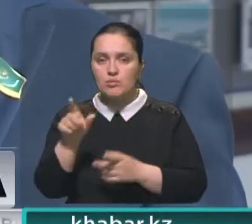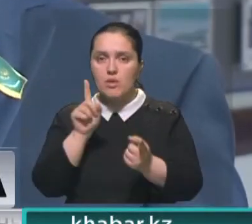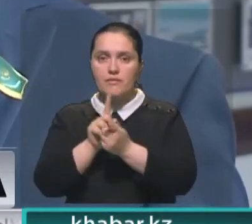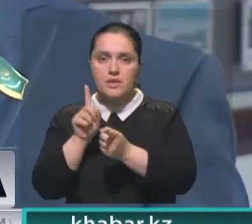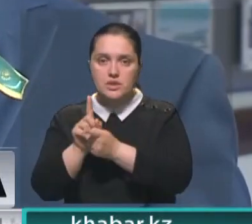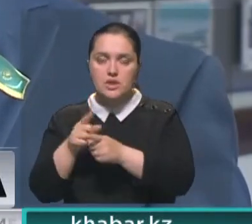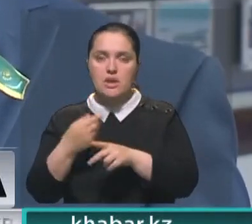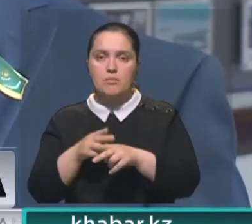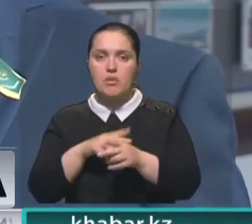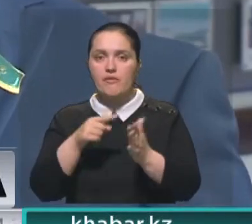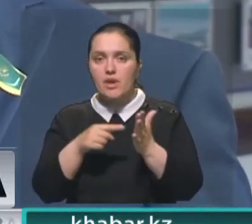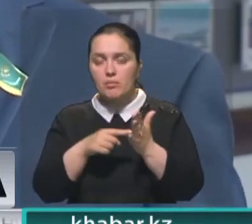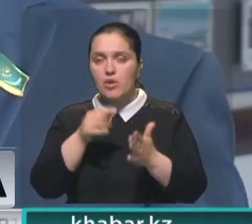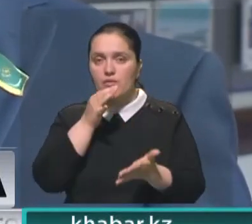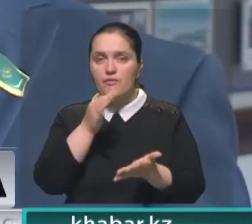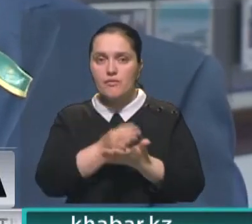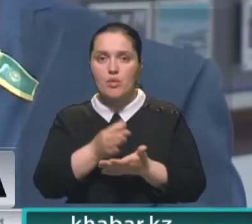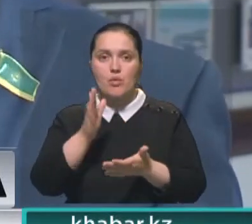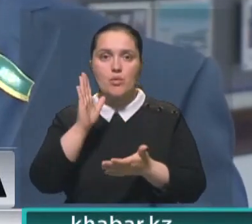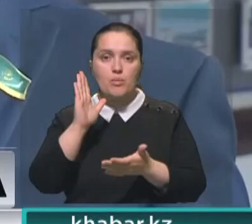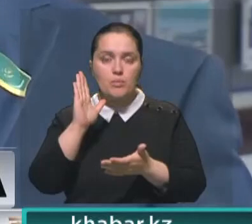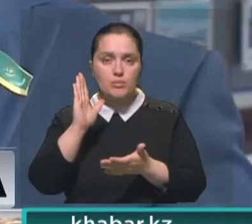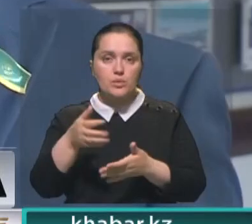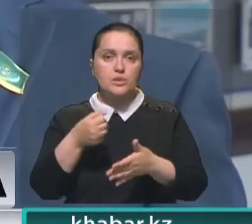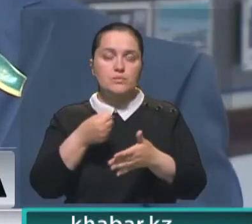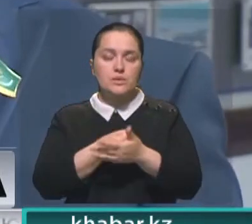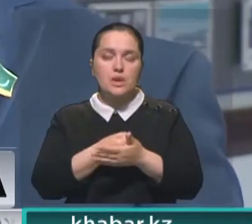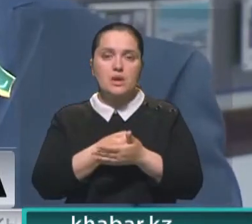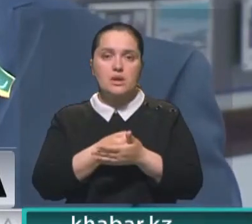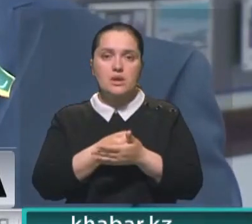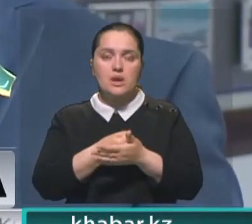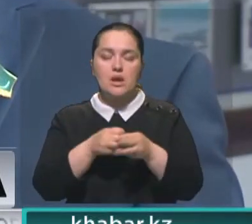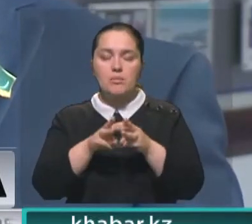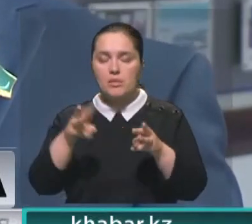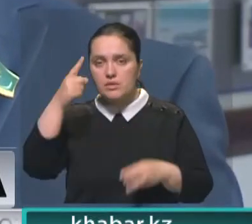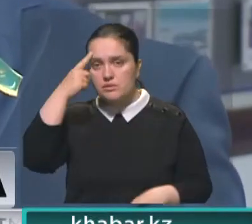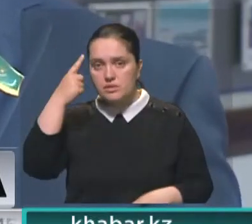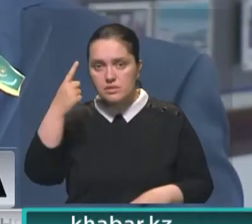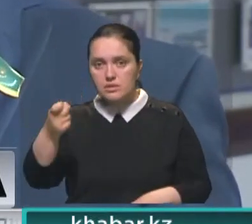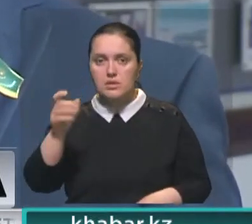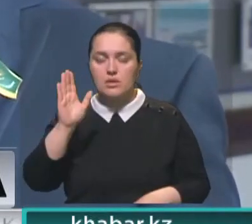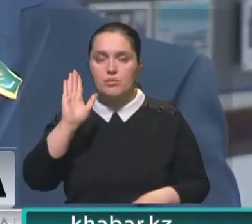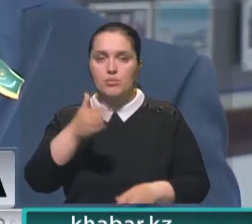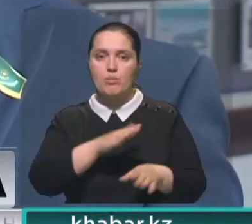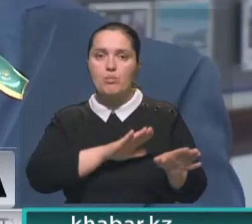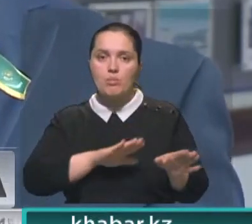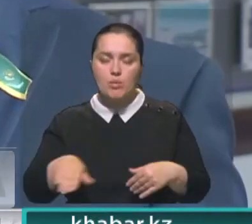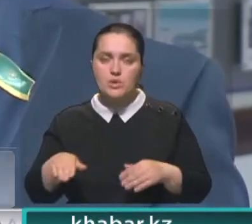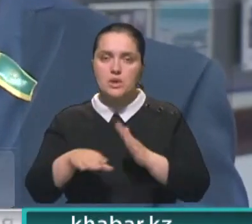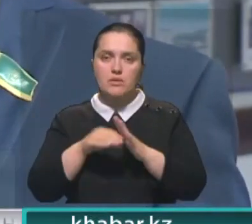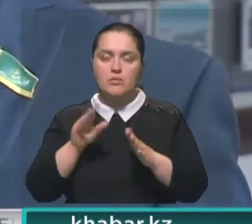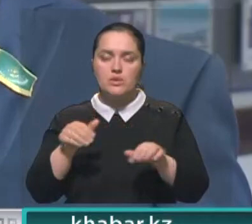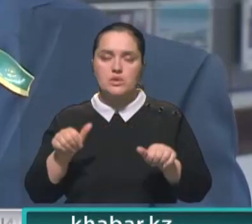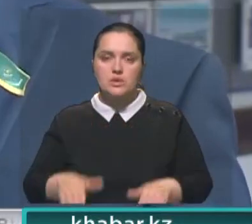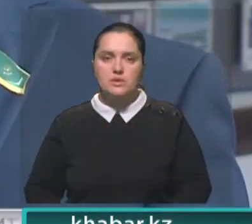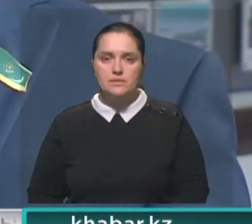наболевшие вопросы высказали, но будем их доводить до правительства и будем после референдума эти вопросы будем